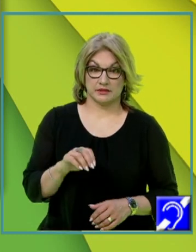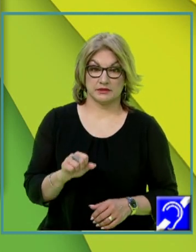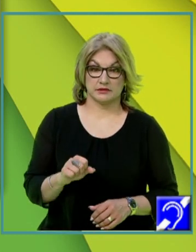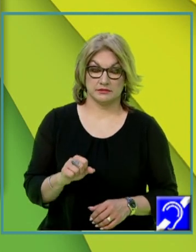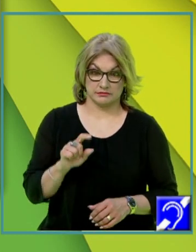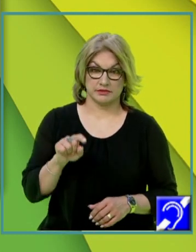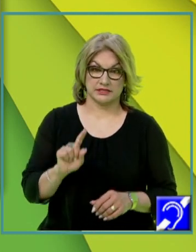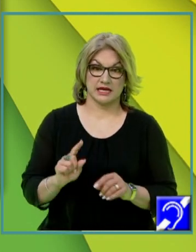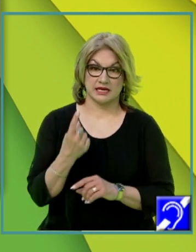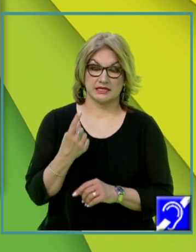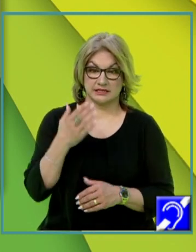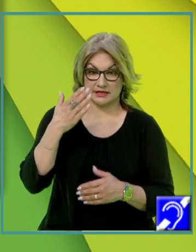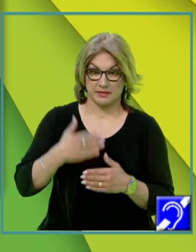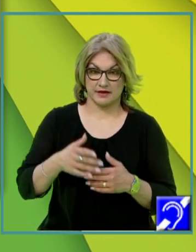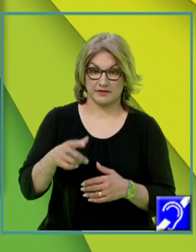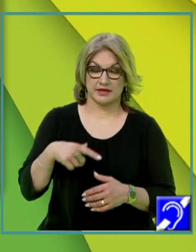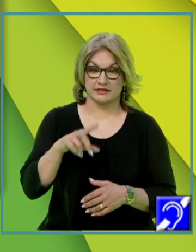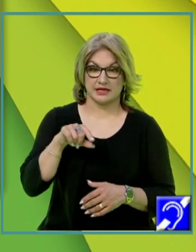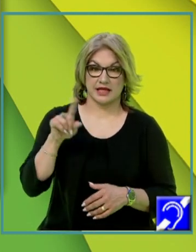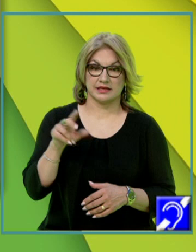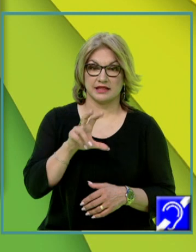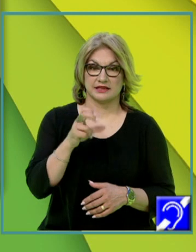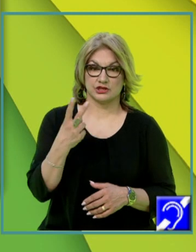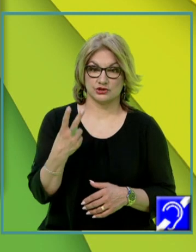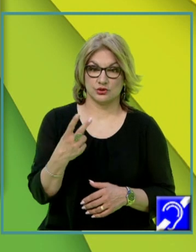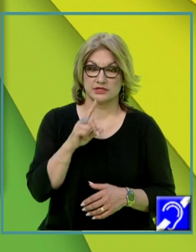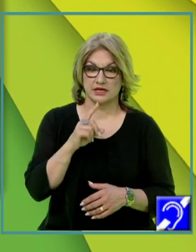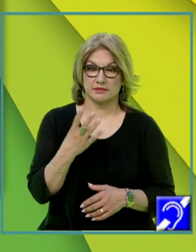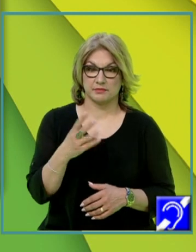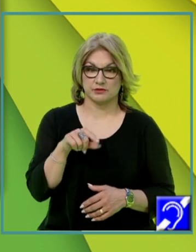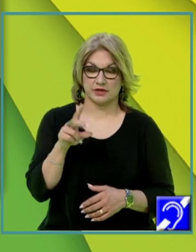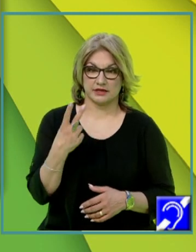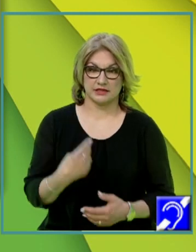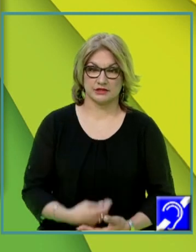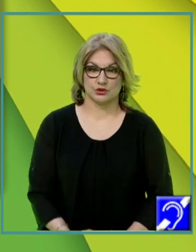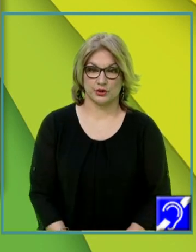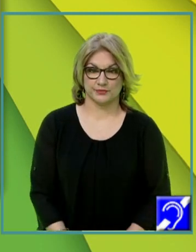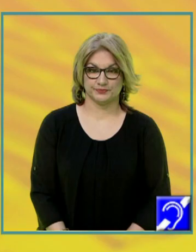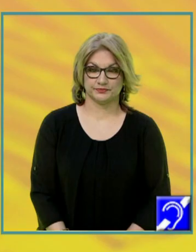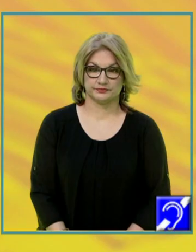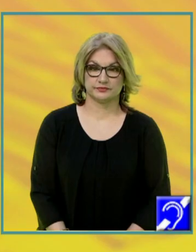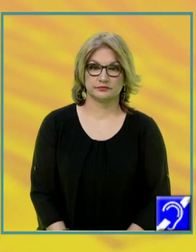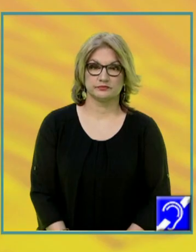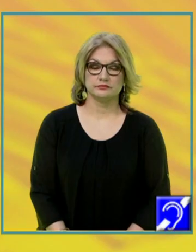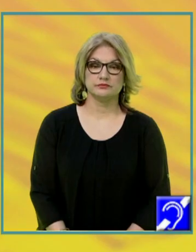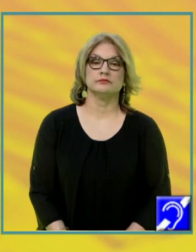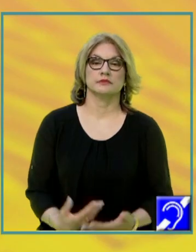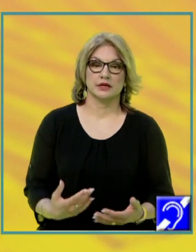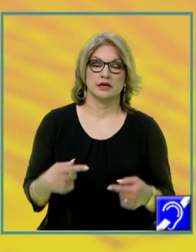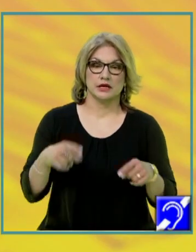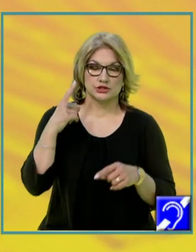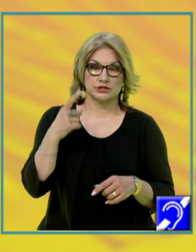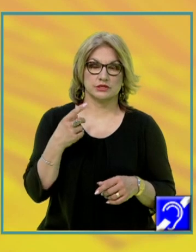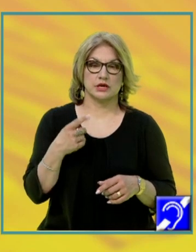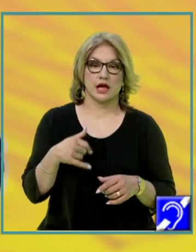adică înălțimea pe o față, e radical din 32, care înseamnă 4 radical din 2. Și acum, știți foarte bine,